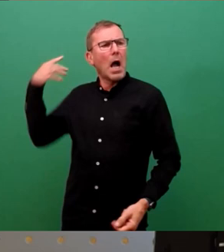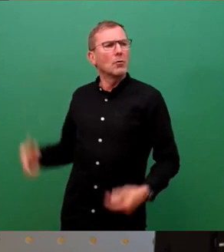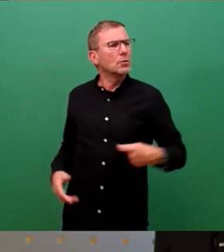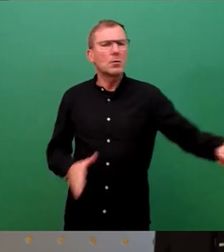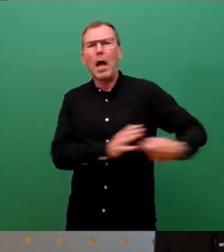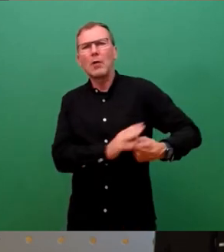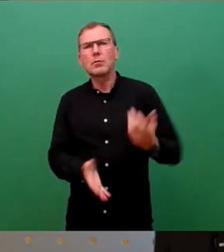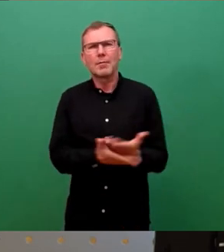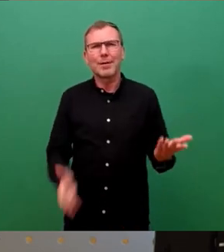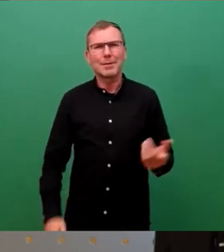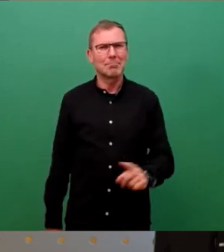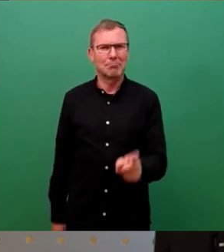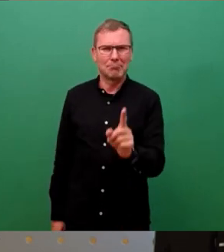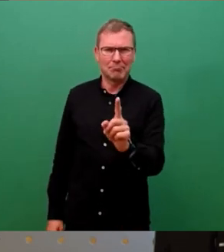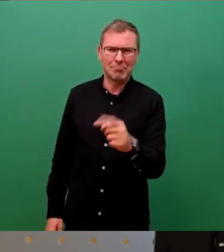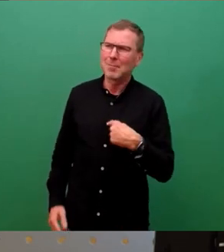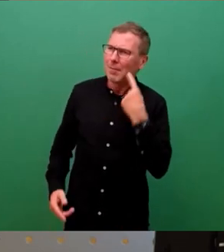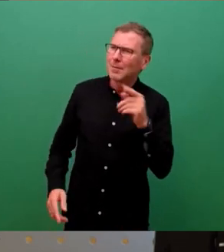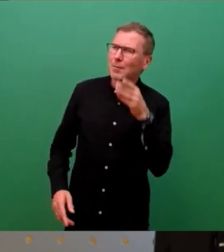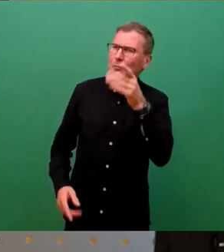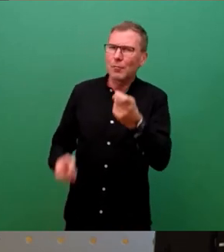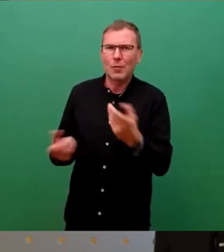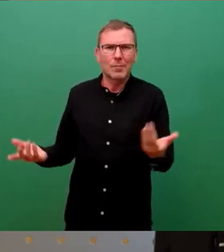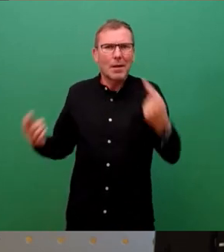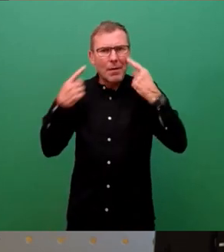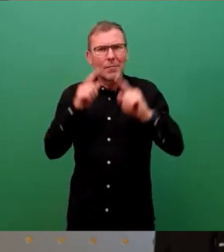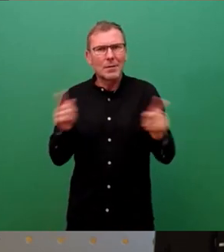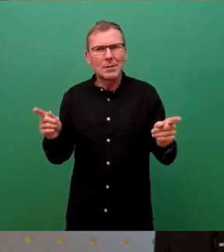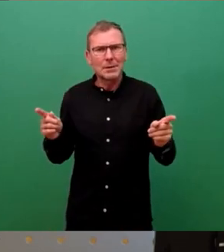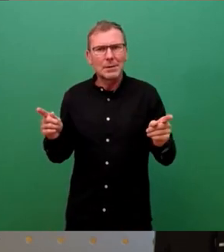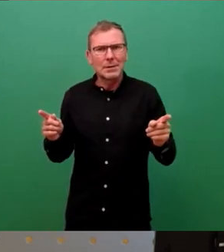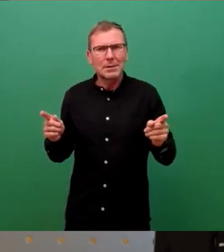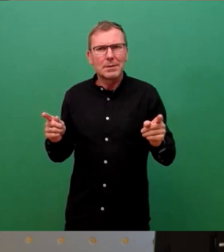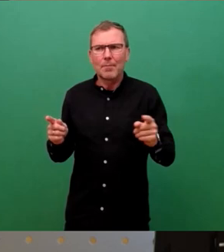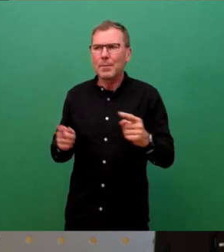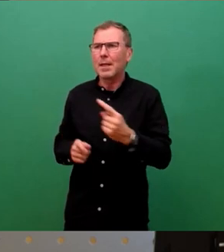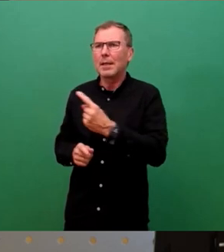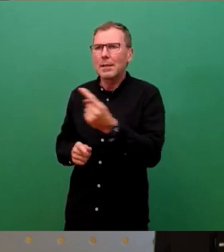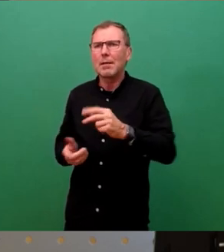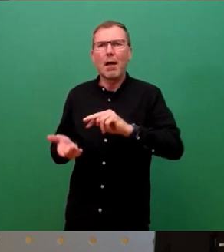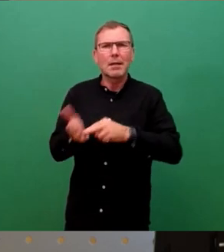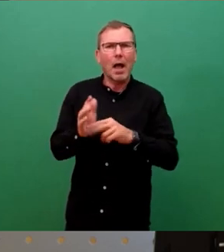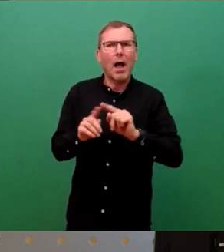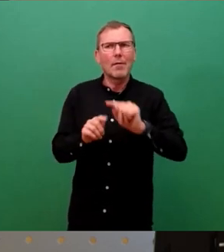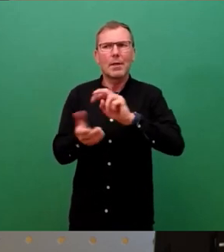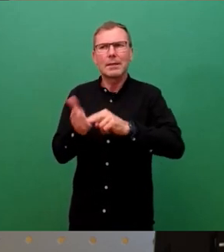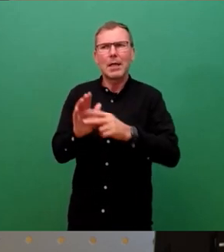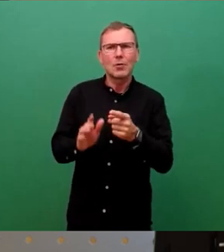Und dann wissen wir auch nicht, was die Zukunft bringt. Das heißt, wir bauen dann sozusagen jeder anderen, verbauen jeder anderen Technologie den Weg.